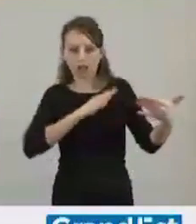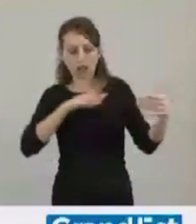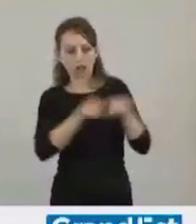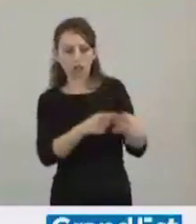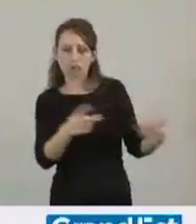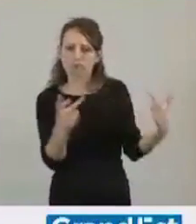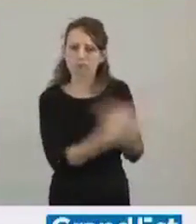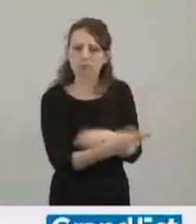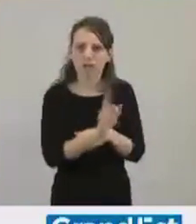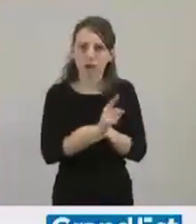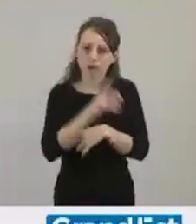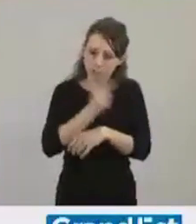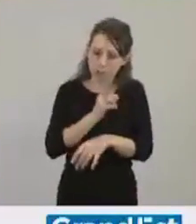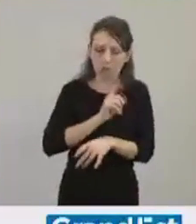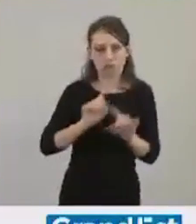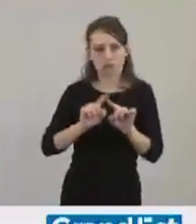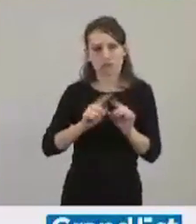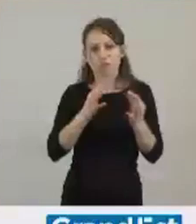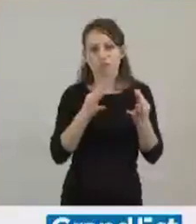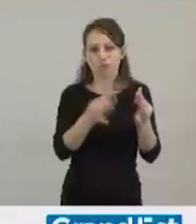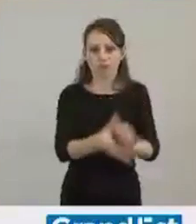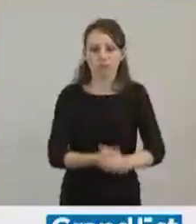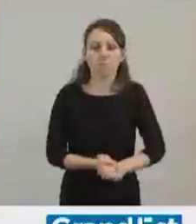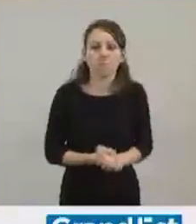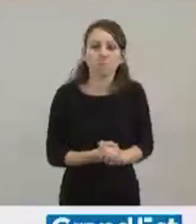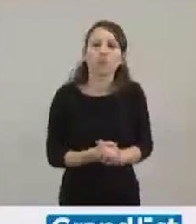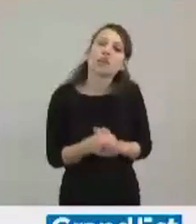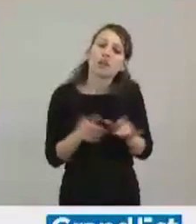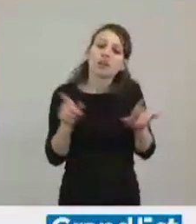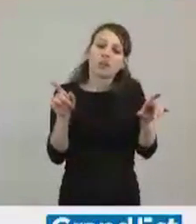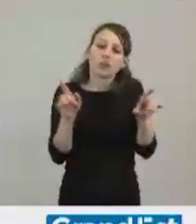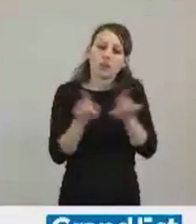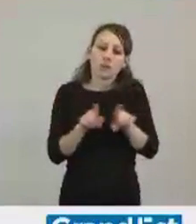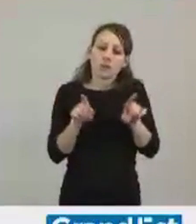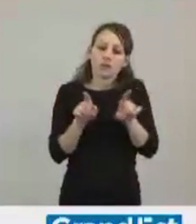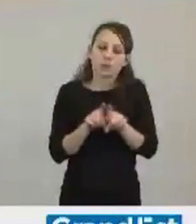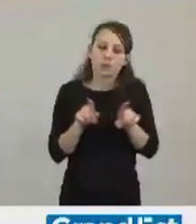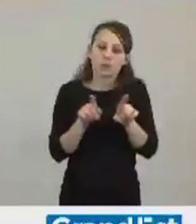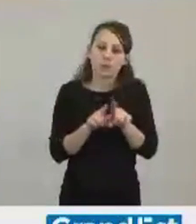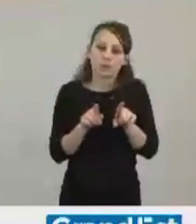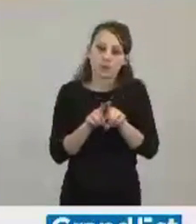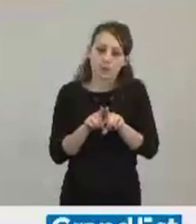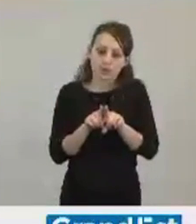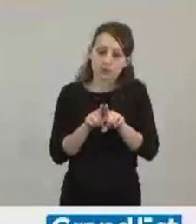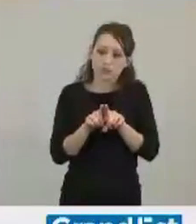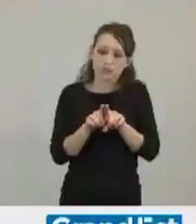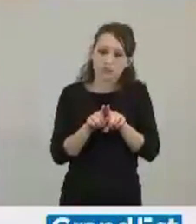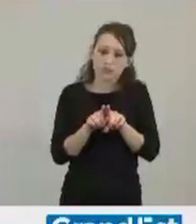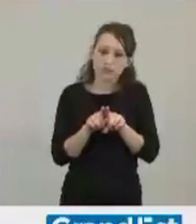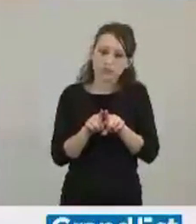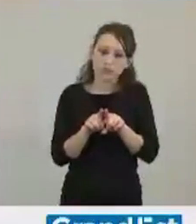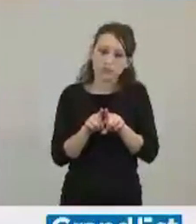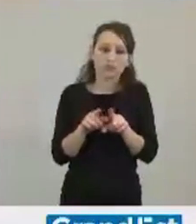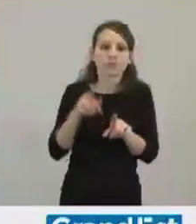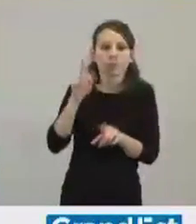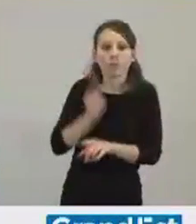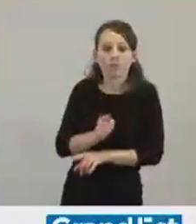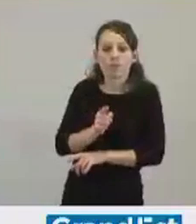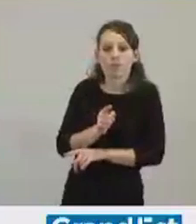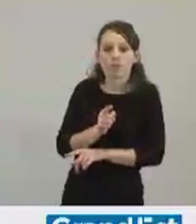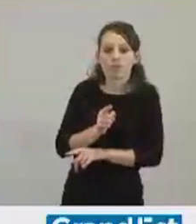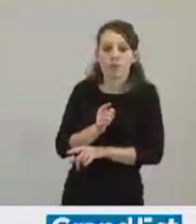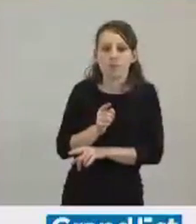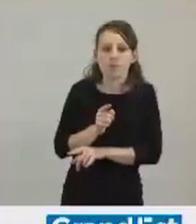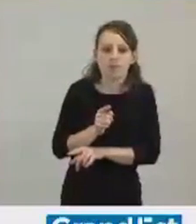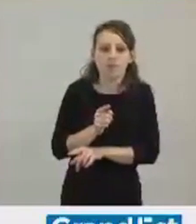plus fines, beaucoup plus subtiles. Enfin aussi de dire que ceci s'inscrit dans la parfaite transversalité, vous le notiez entre la recherche, et François Werner nous